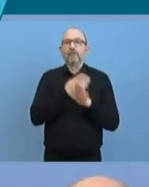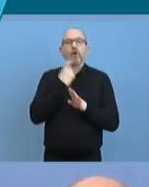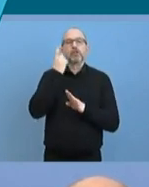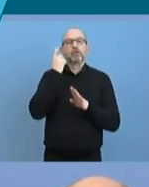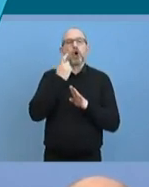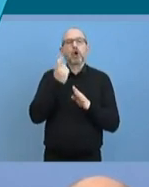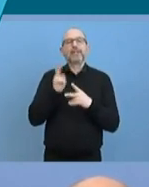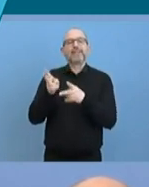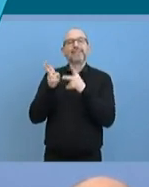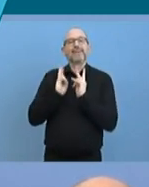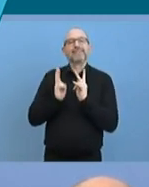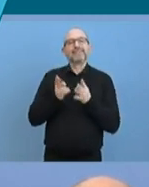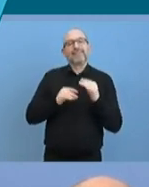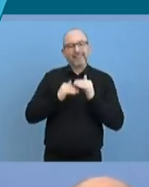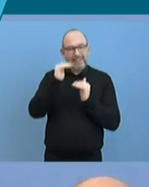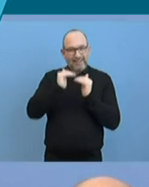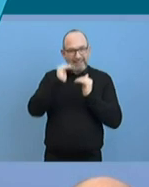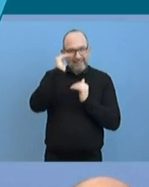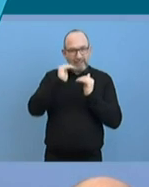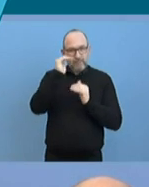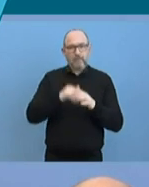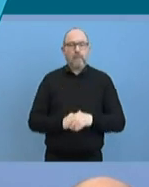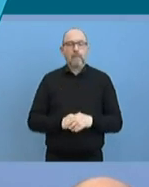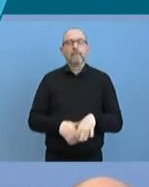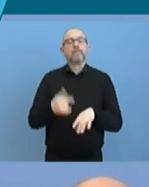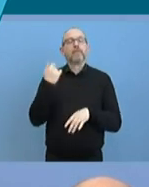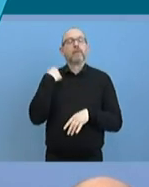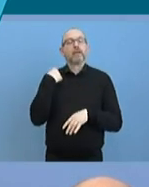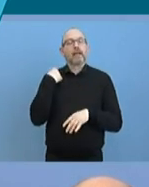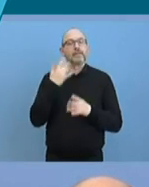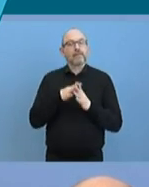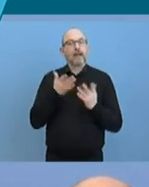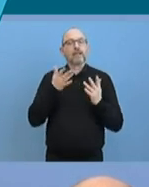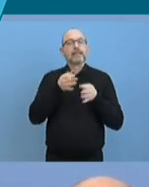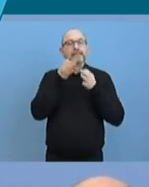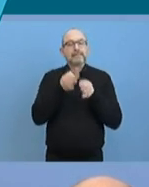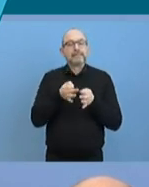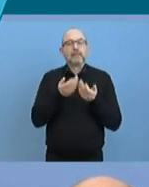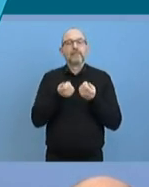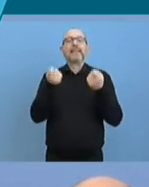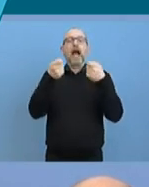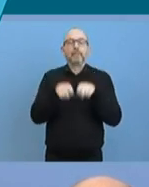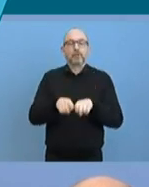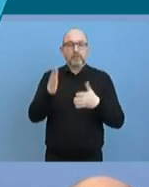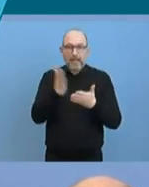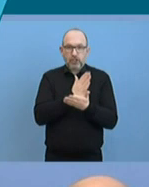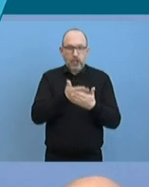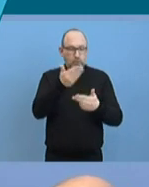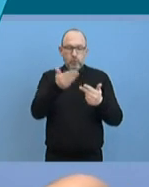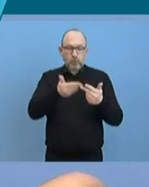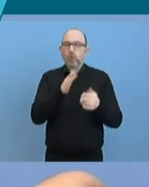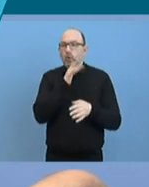Gestern in der Telco mit den Eurogruppen Finanzministern wurden noch keine abschließenden Entscheidungen getroffen.